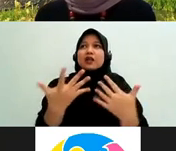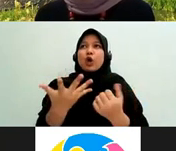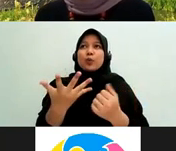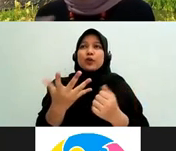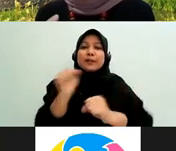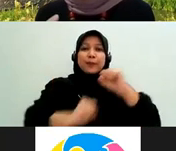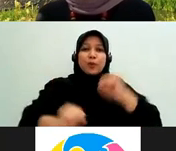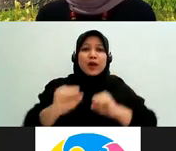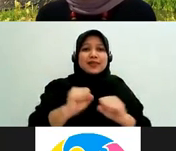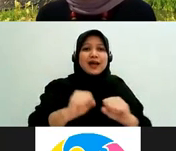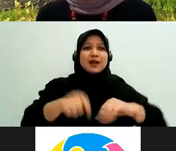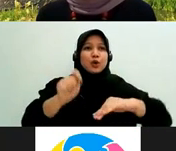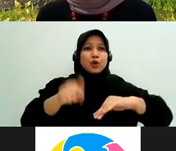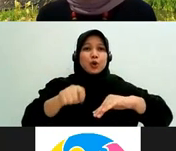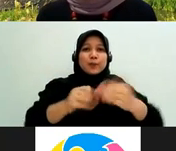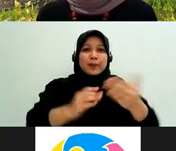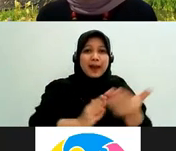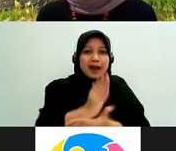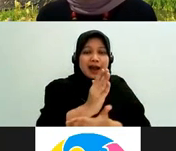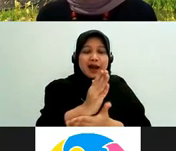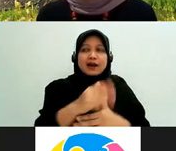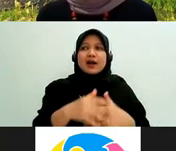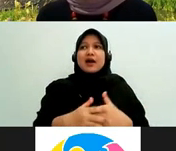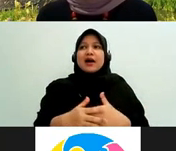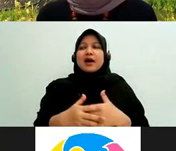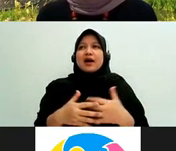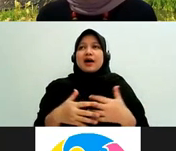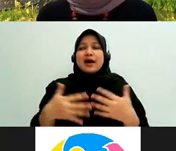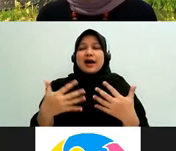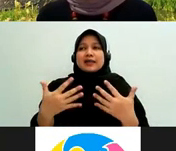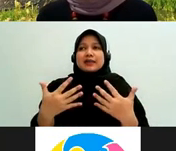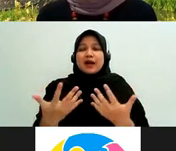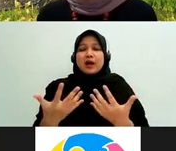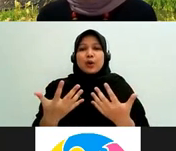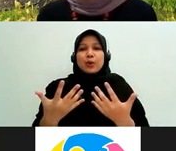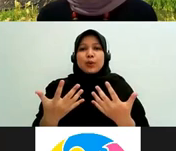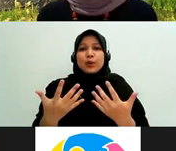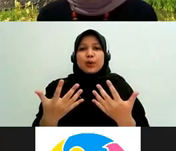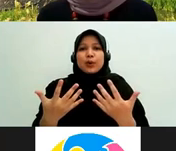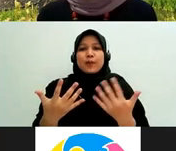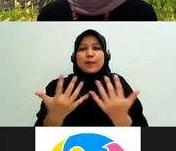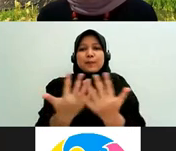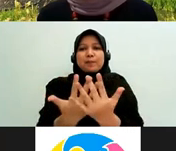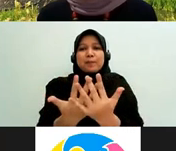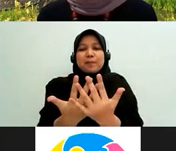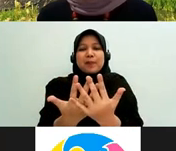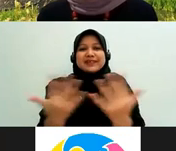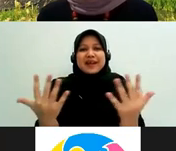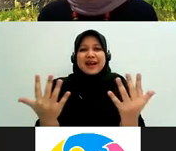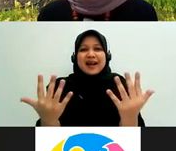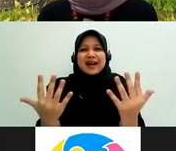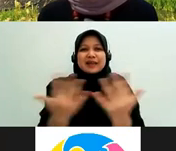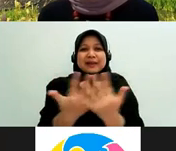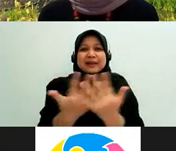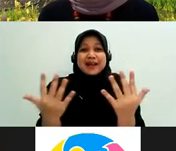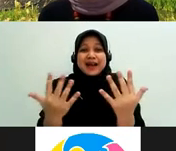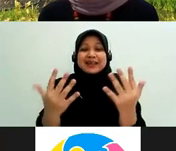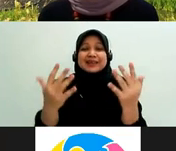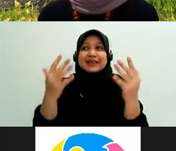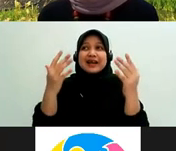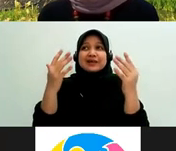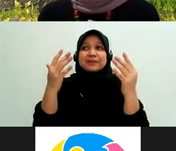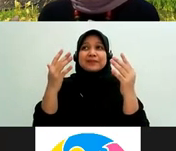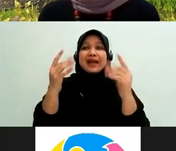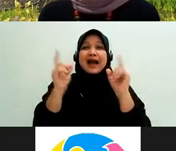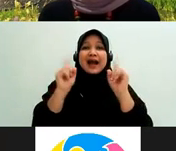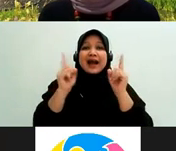apa namanya masyarakat yang tidak beragama islam karena kalau beragama islam